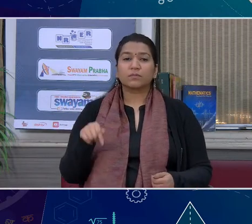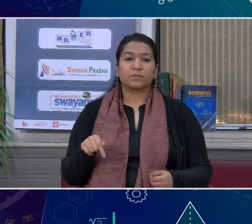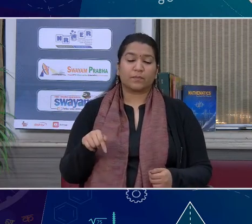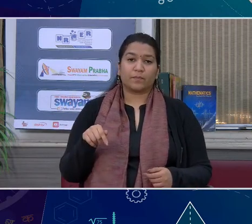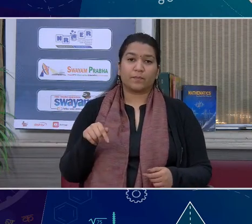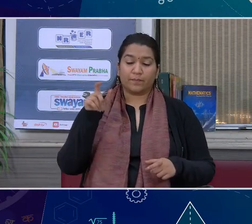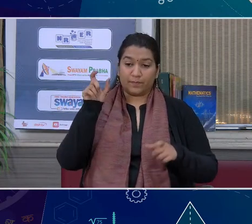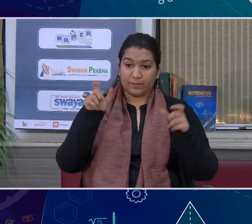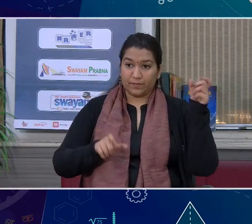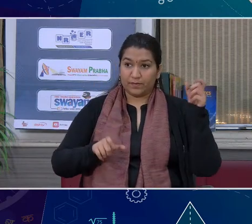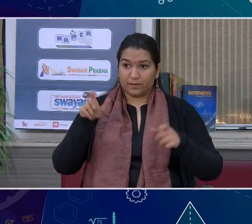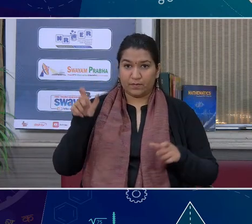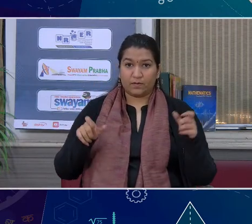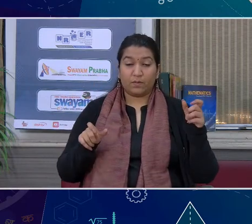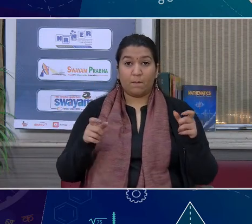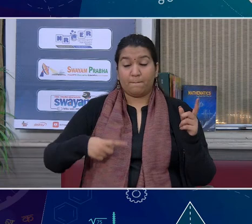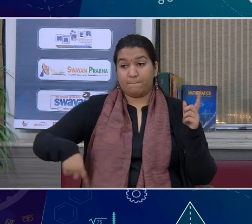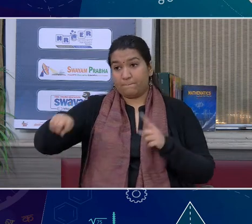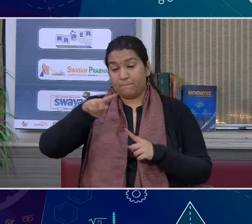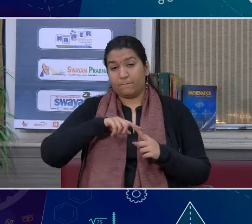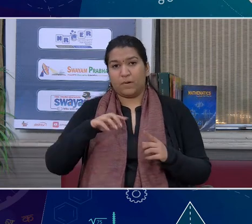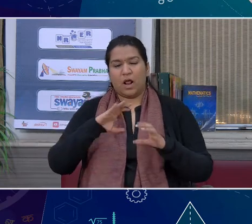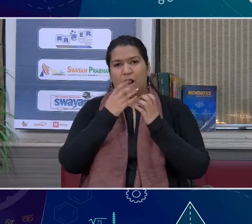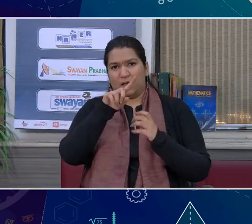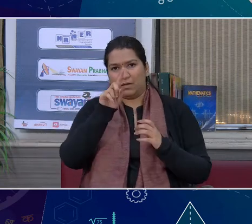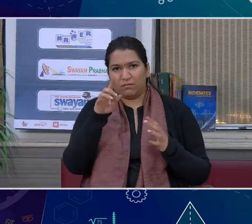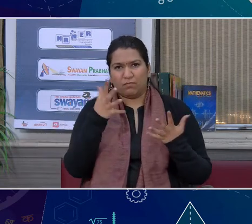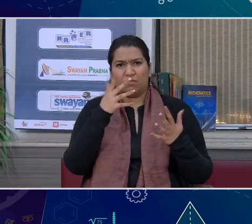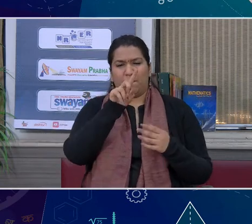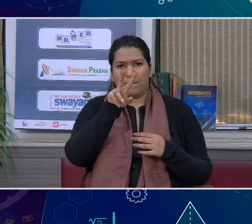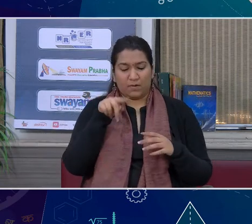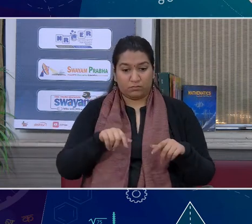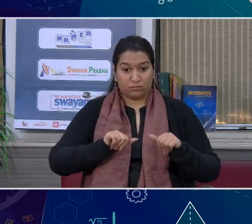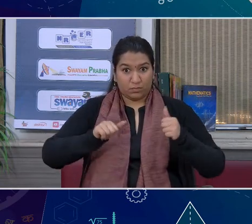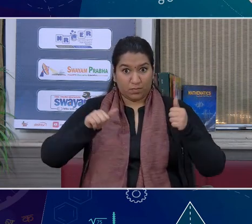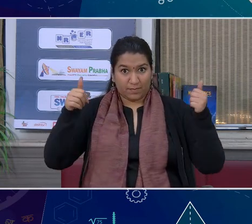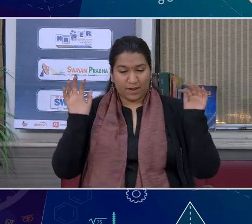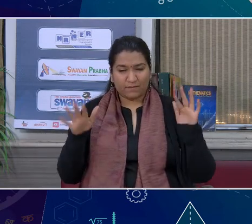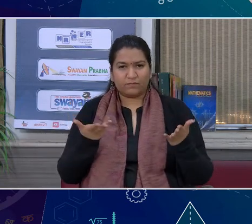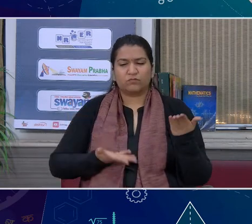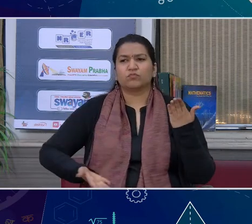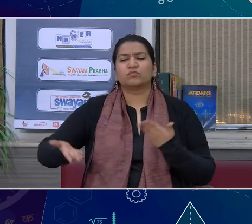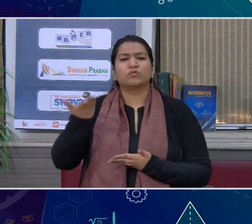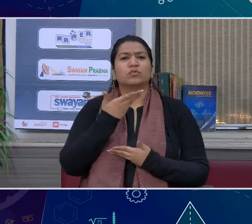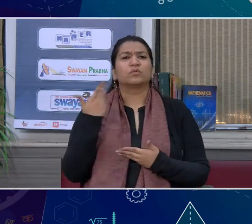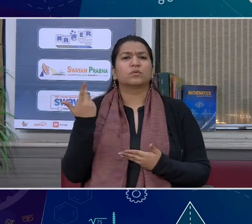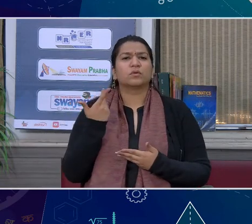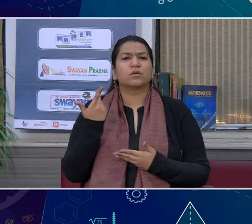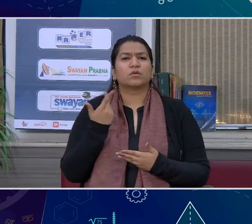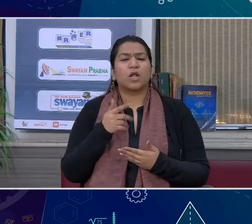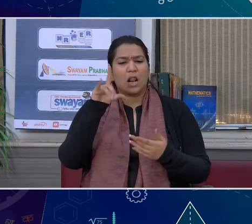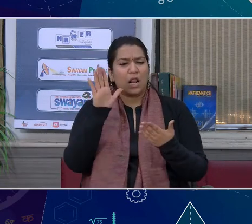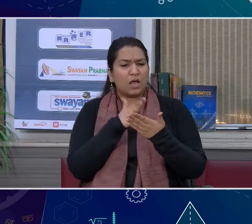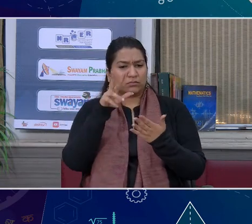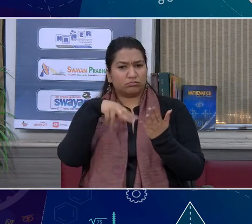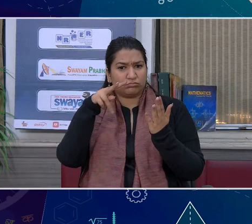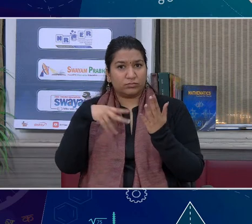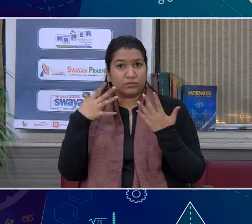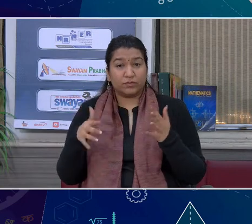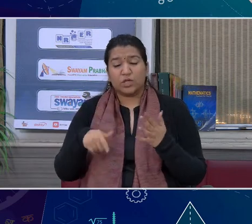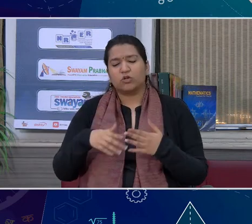कई अपनी 11 कप्षा में संतों के और सूफियों के पाठ भी पड़े हैं तो